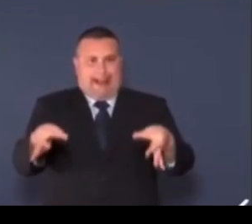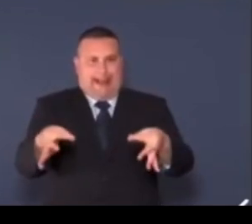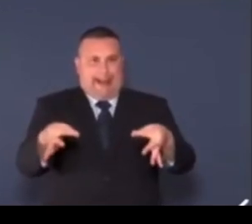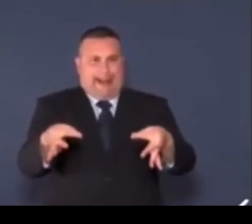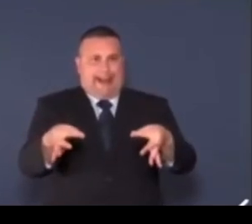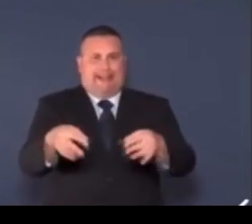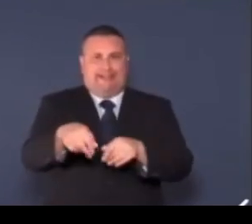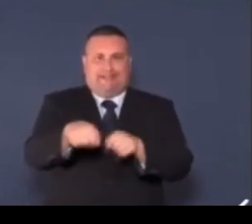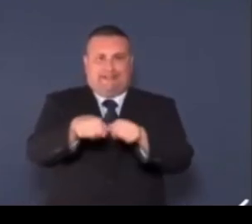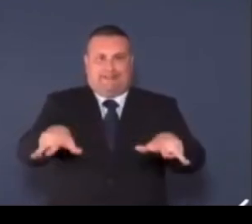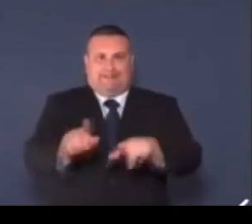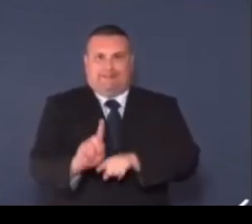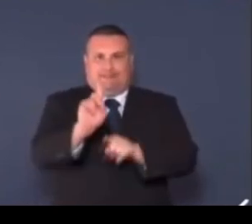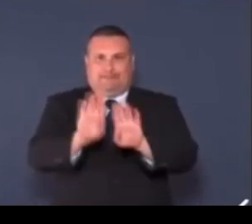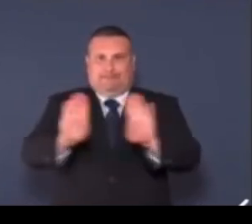Grazie. Ok, vai.